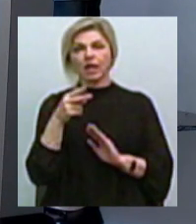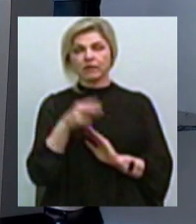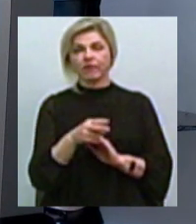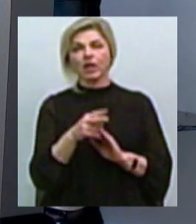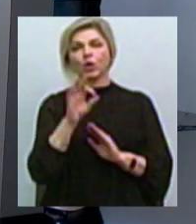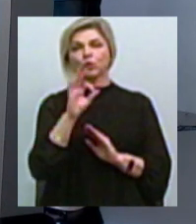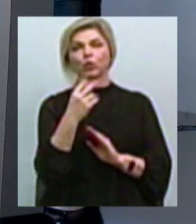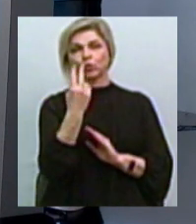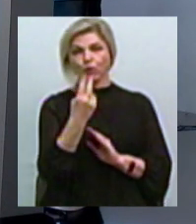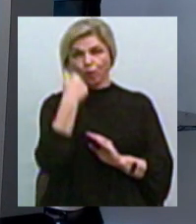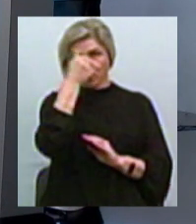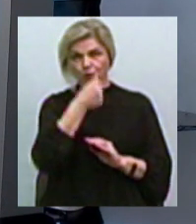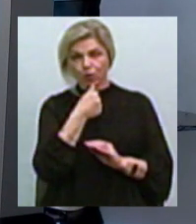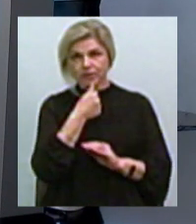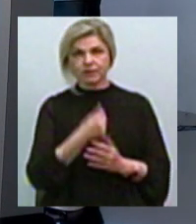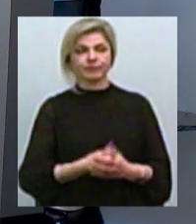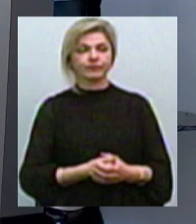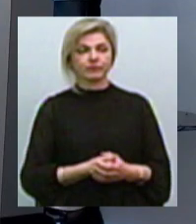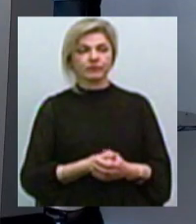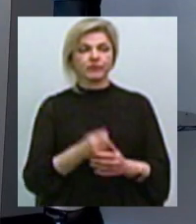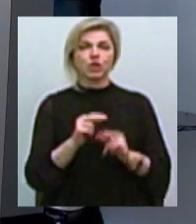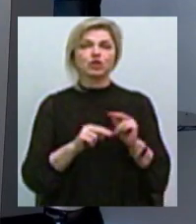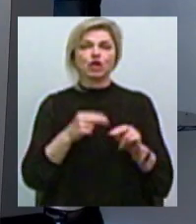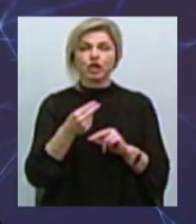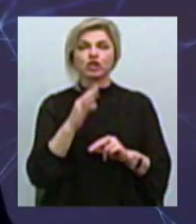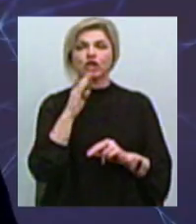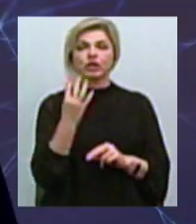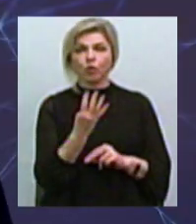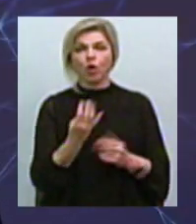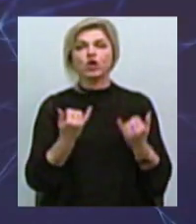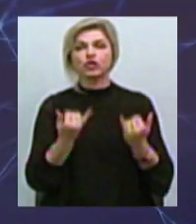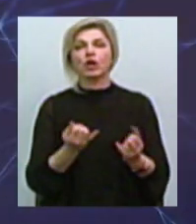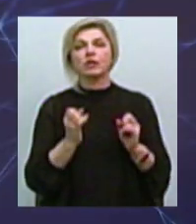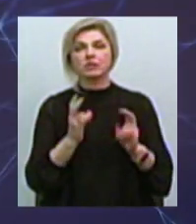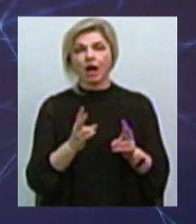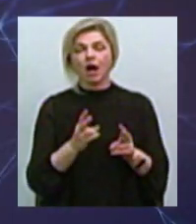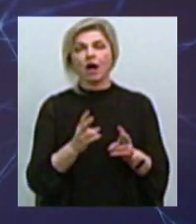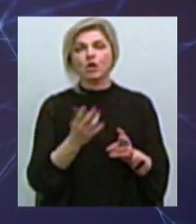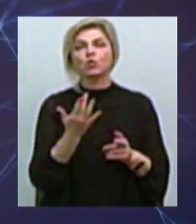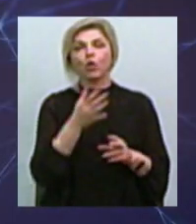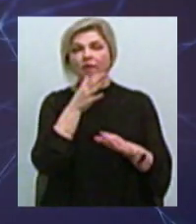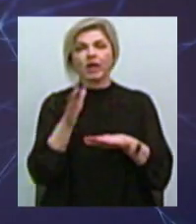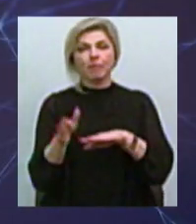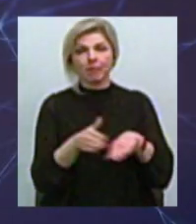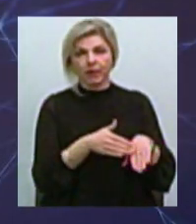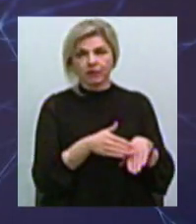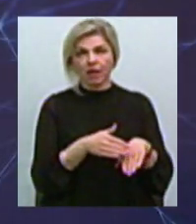-му Ввели в дію через 4 роки А як зараз це відбувається? На скільки часу минає між